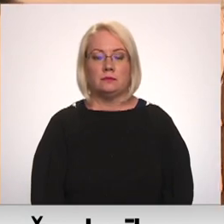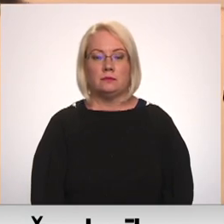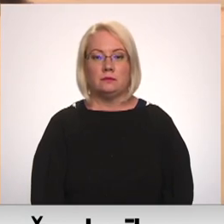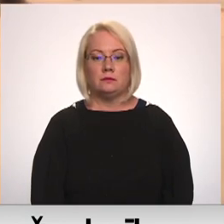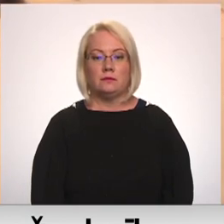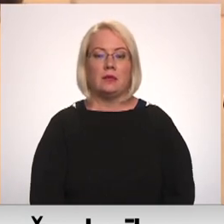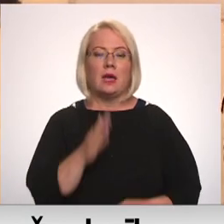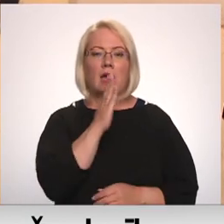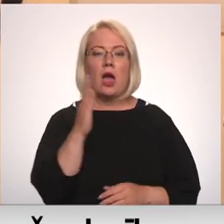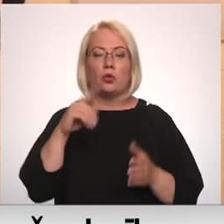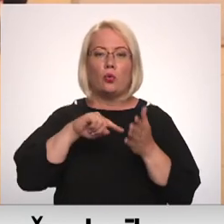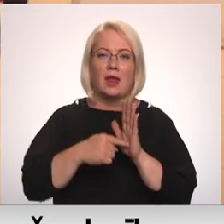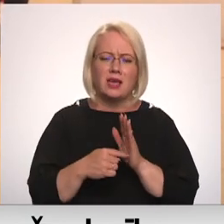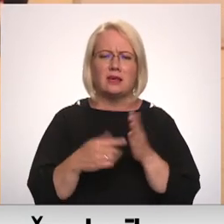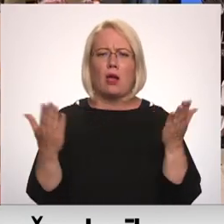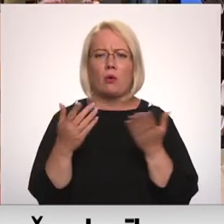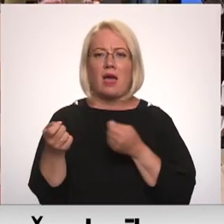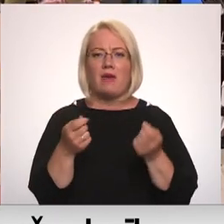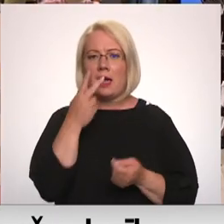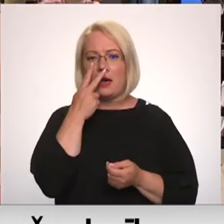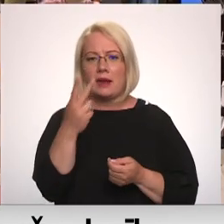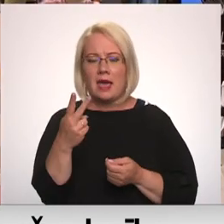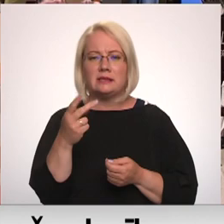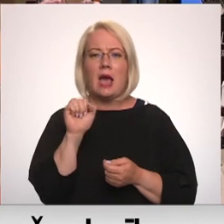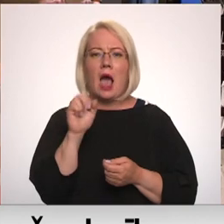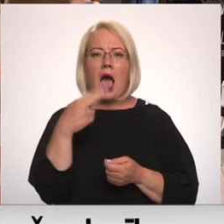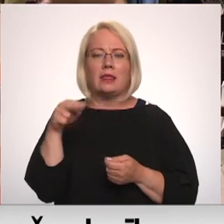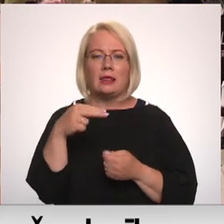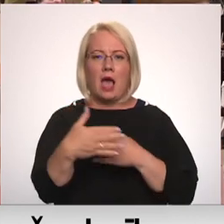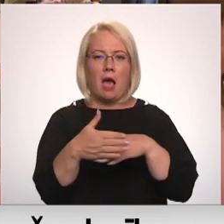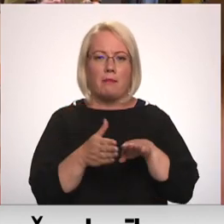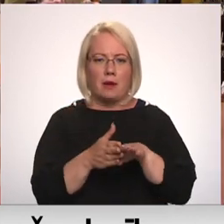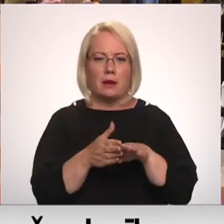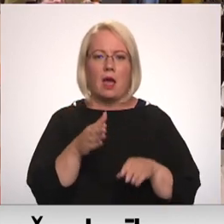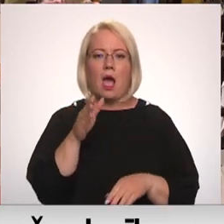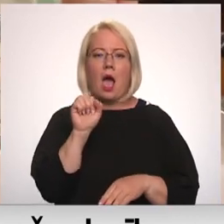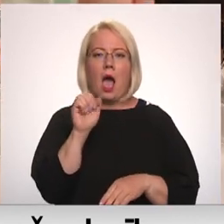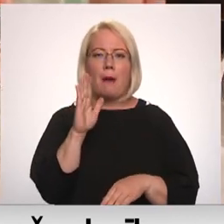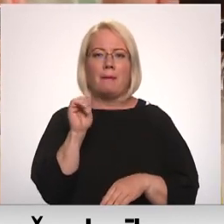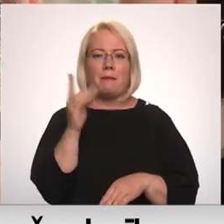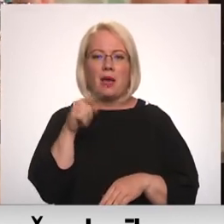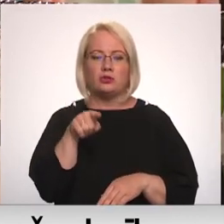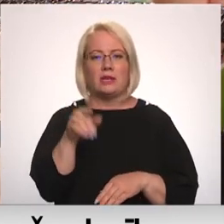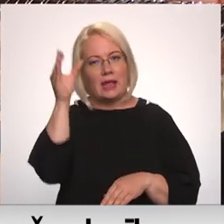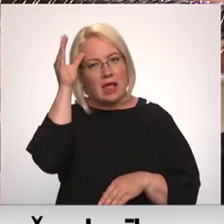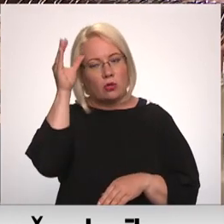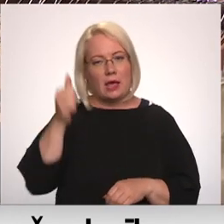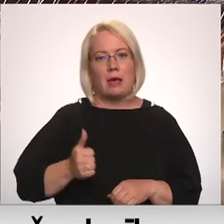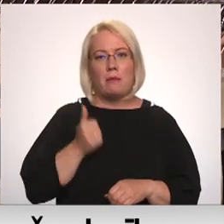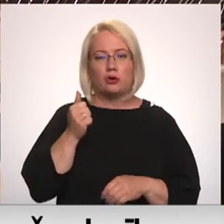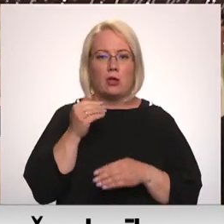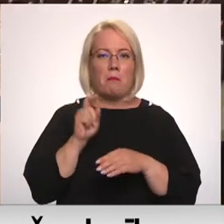Katru reizi, kad kādā veikalā redzat Adidas apavu vietā Abibas, jūs esat liecinēks intelektuālā īpušuma